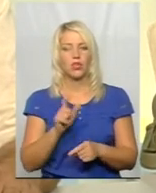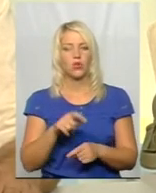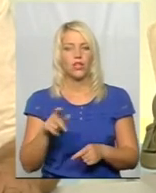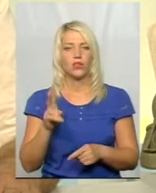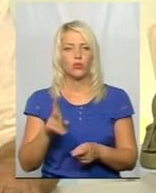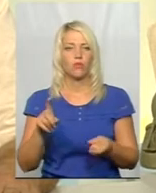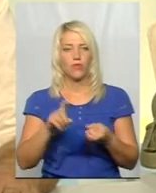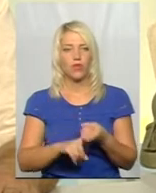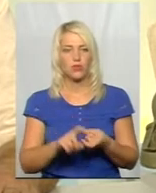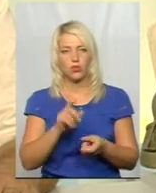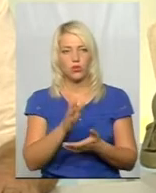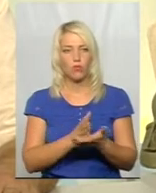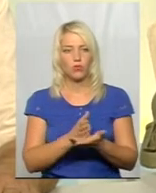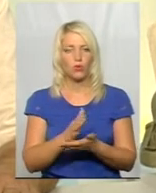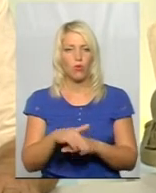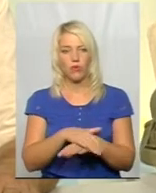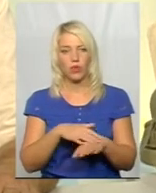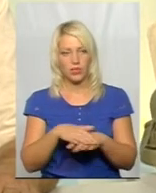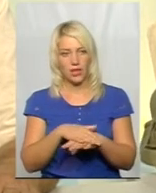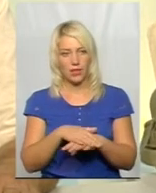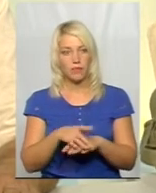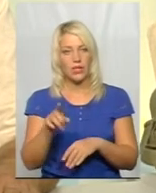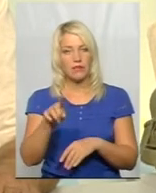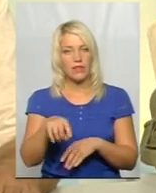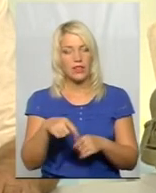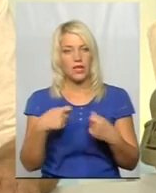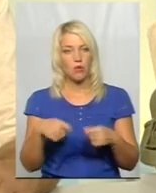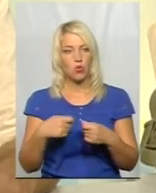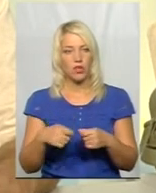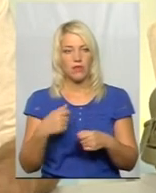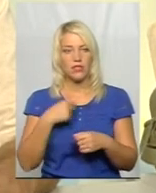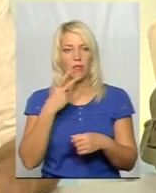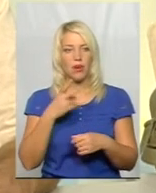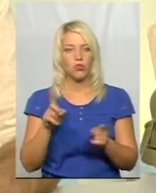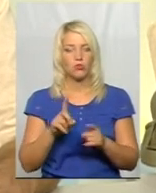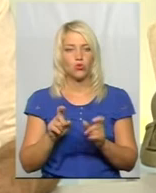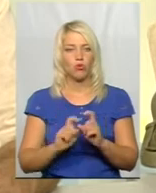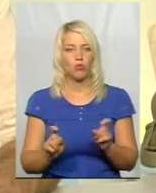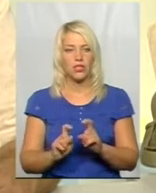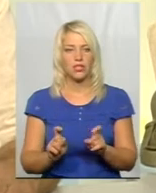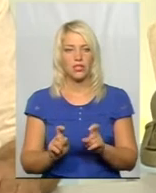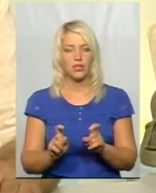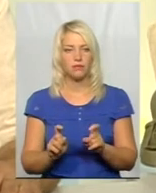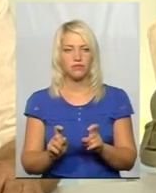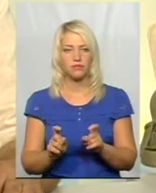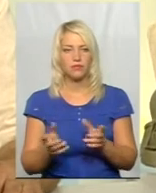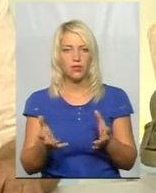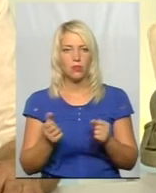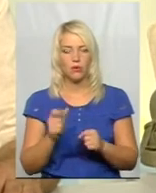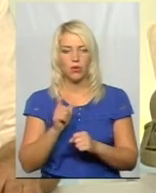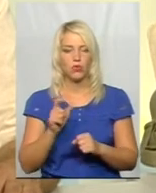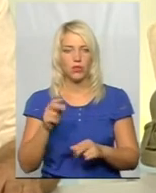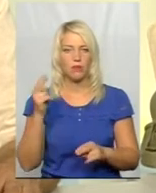які пов'язані з обслуговуванням населення. Все ж таки, продавець, ми бачимо, що зараз в магазинах приймає людей без